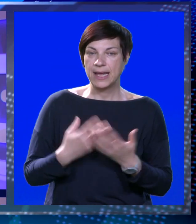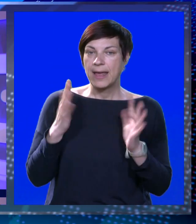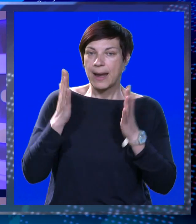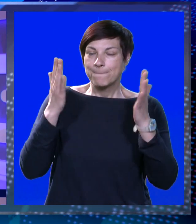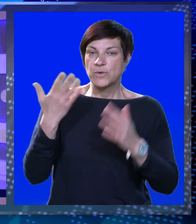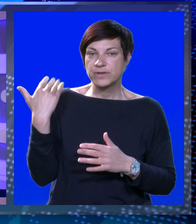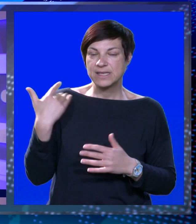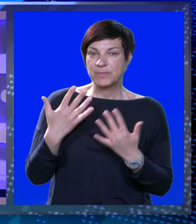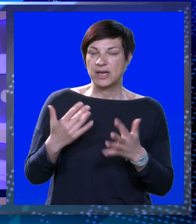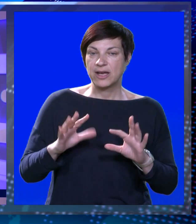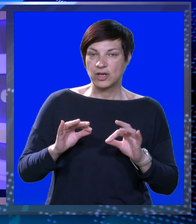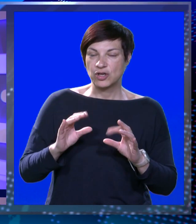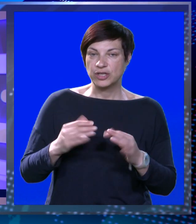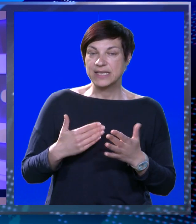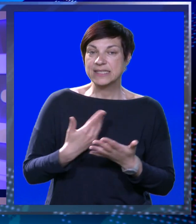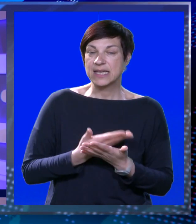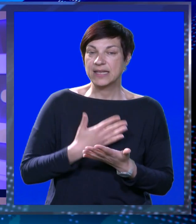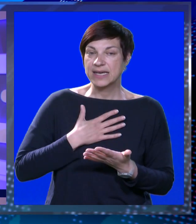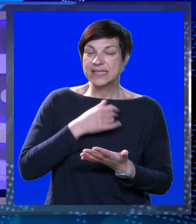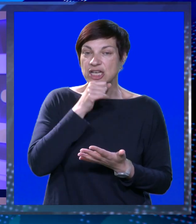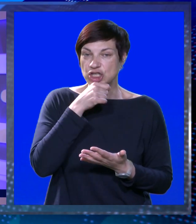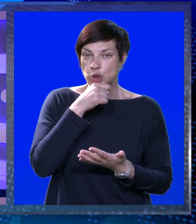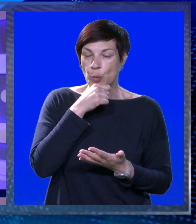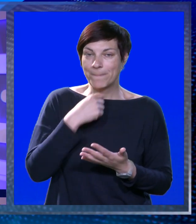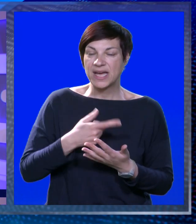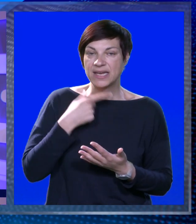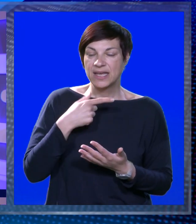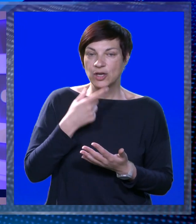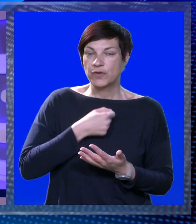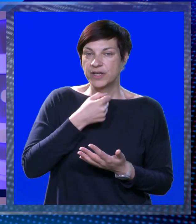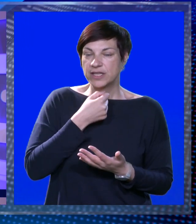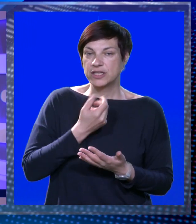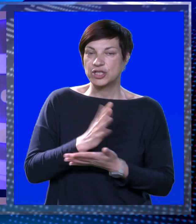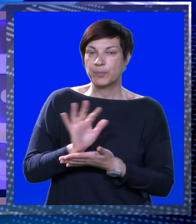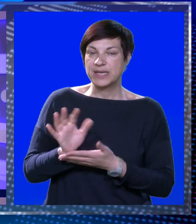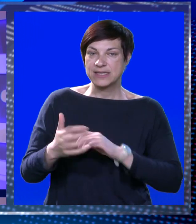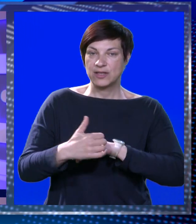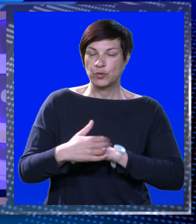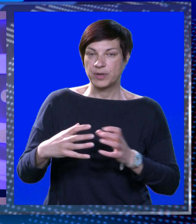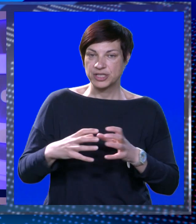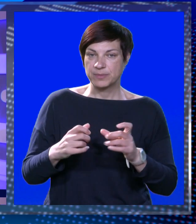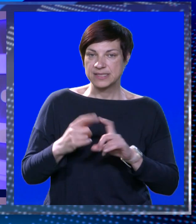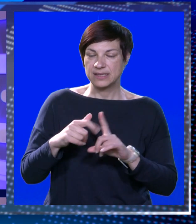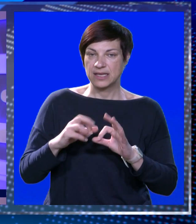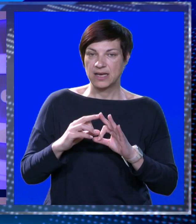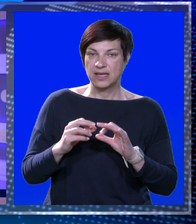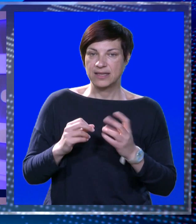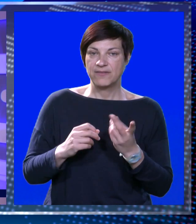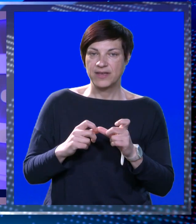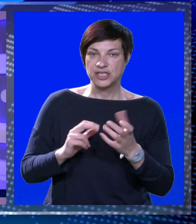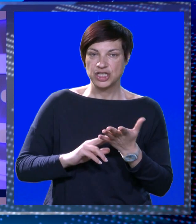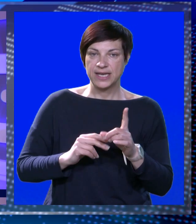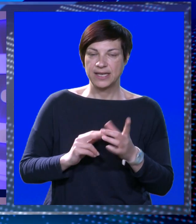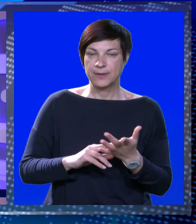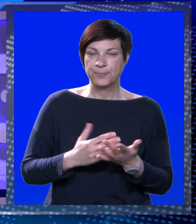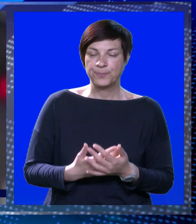Na prosvjedu je bilo i nekoliko desetaka prosvjednika iz naše Županije, a govor je držav i predstavnik Dubrovačke podružnice sindikata Ivan